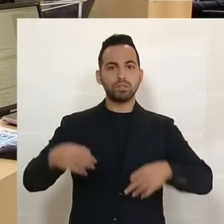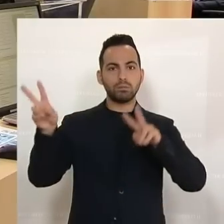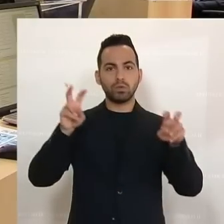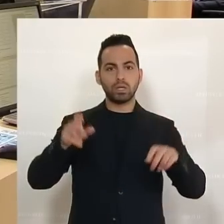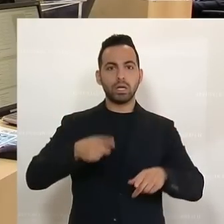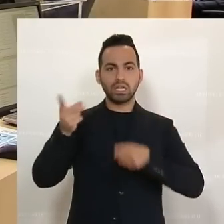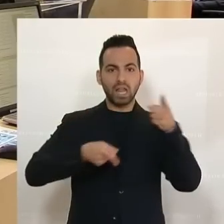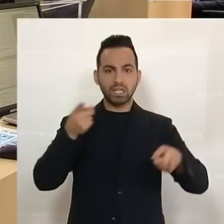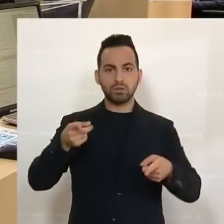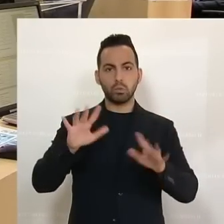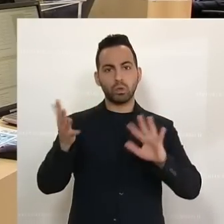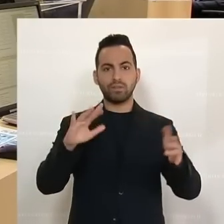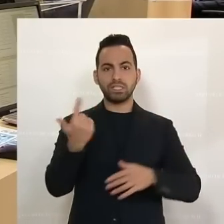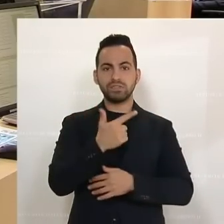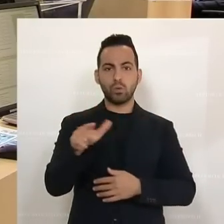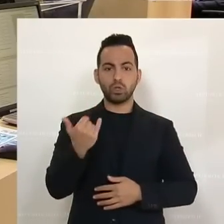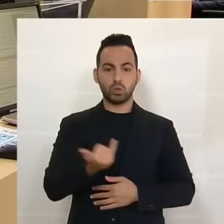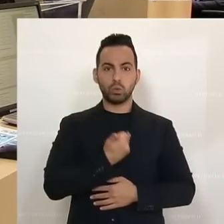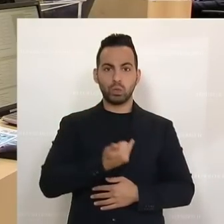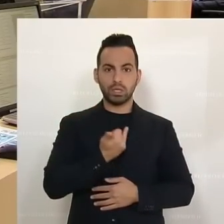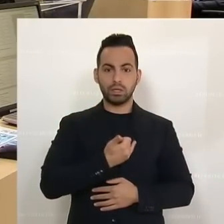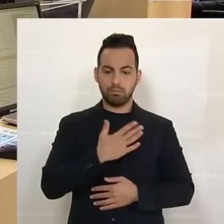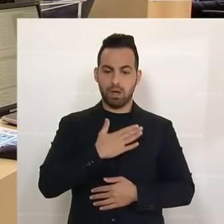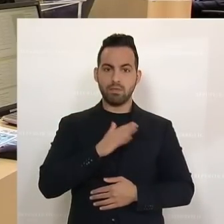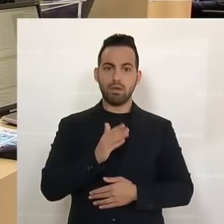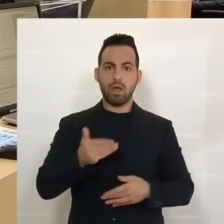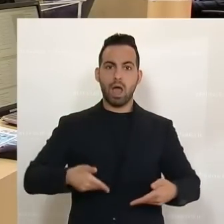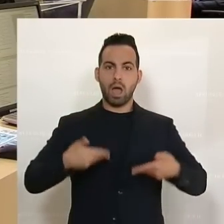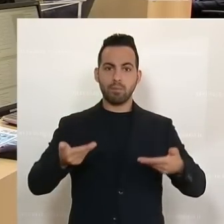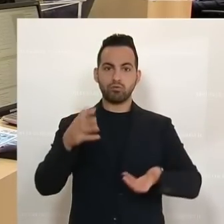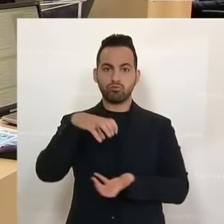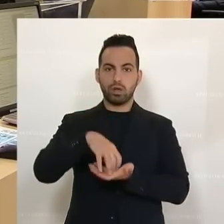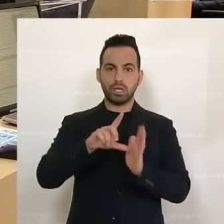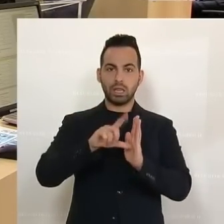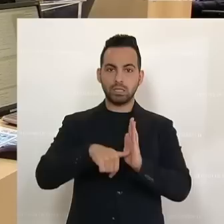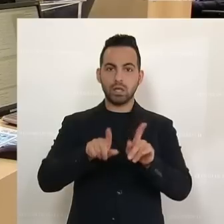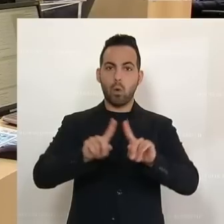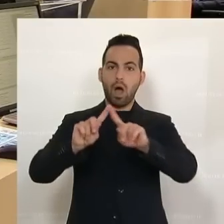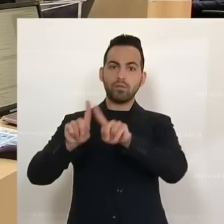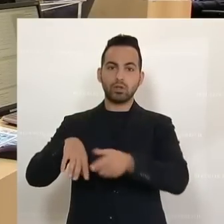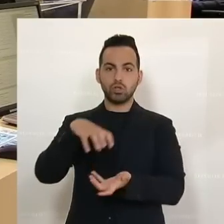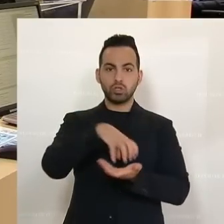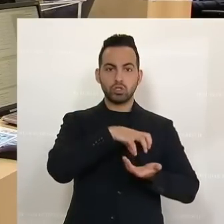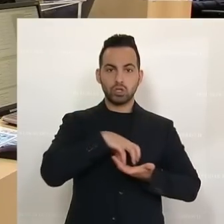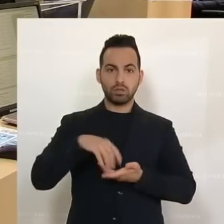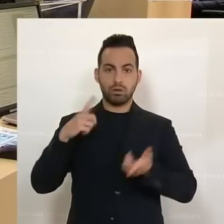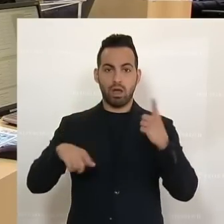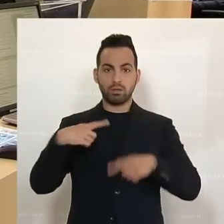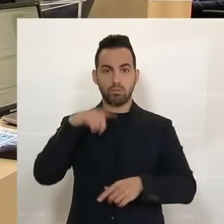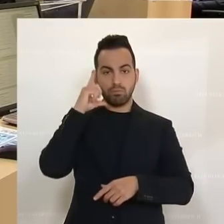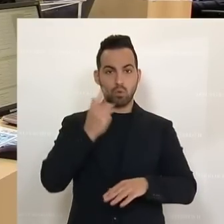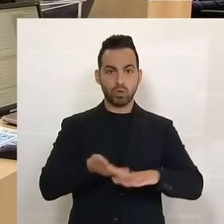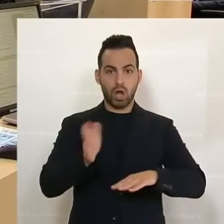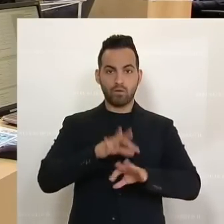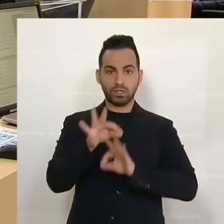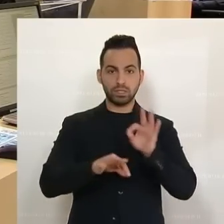randalierenden ungefähr 200 Jugendlichen in meiner Heimatstadt Linz, aber auch in vielen anderen Städten hier leider von Montag auf Dienstag,